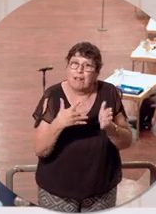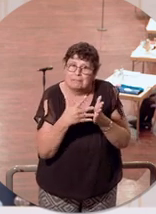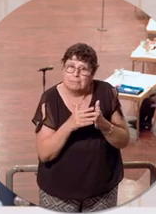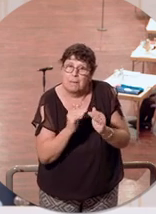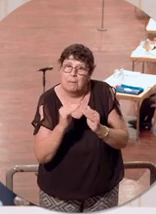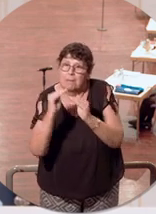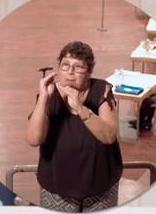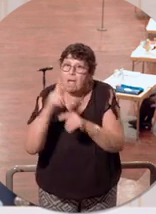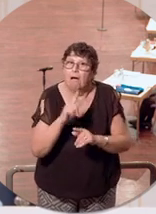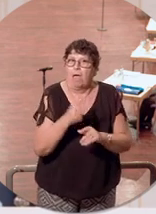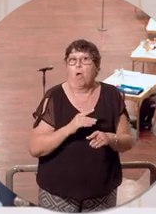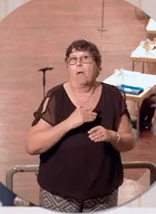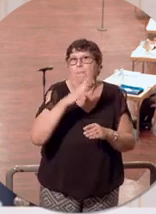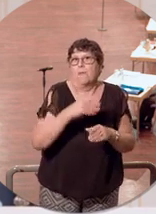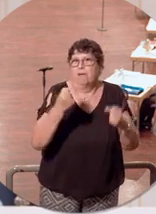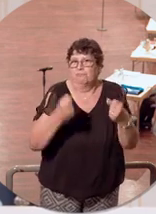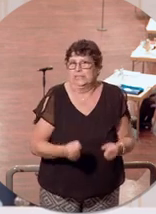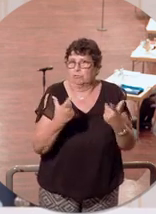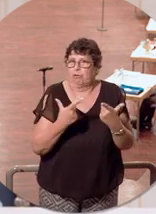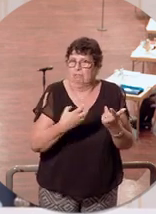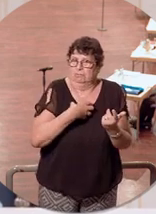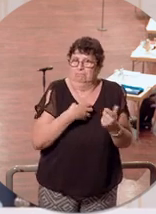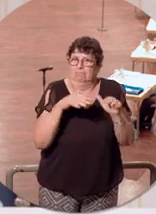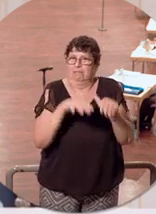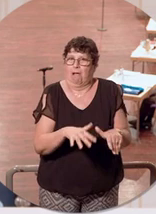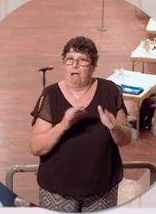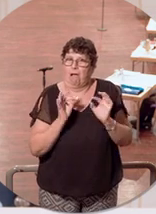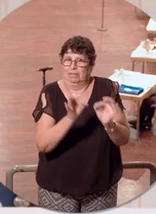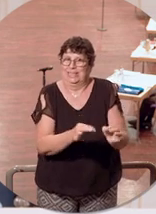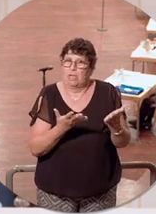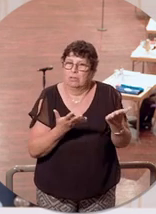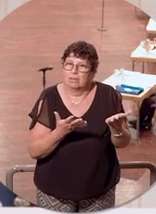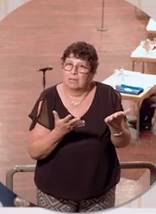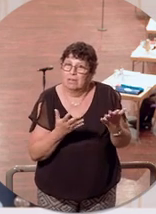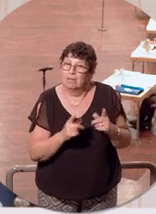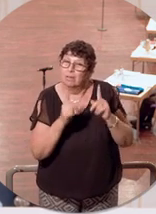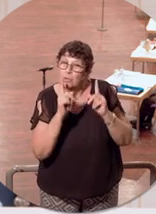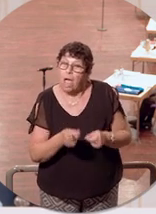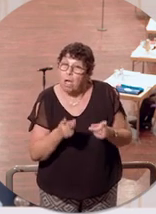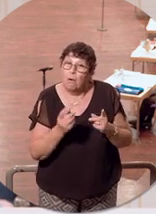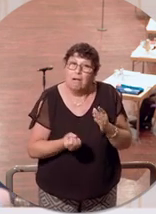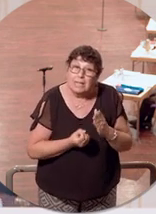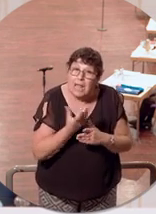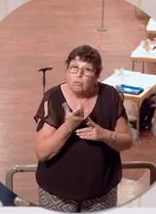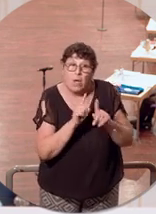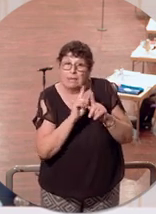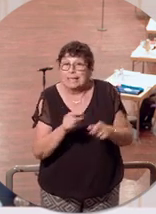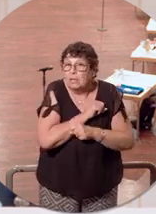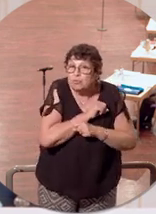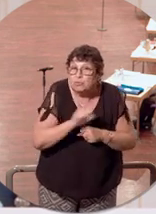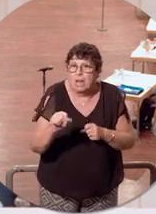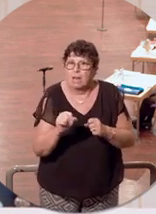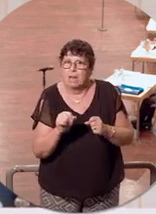zudem auch davon ausgehen, dass eine Teststrategie eben von ihrer Natur her nicht so schnell,